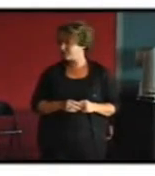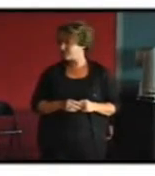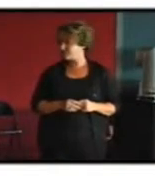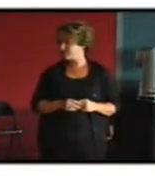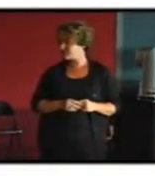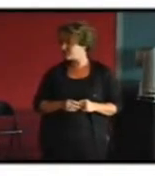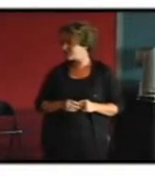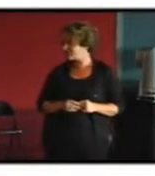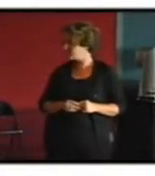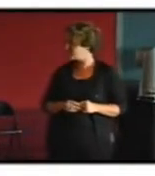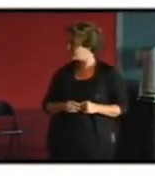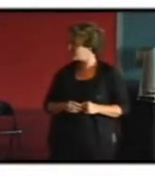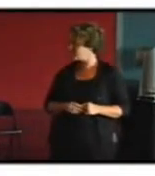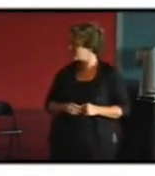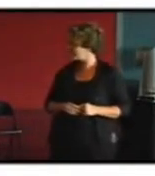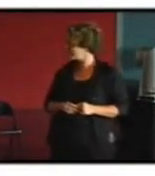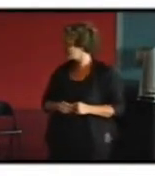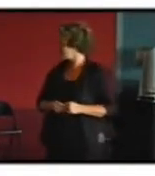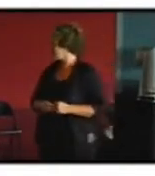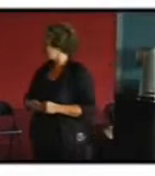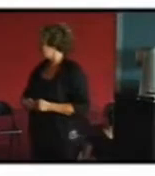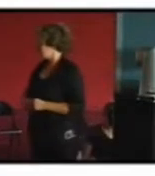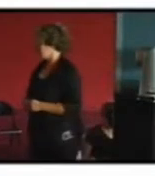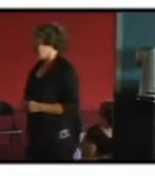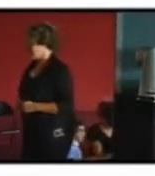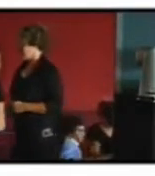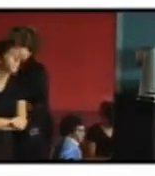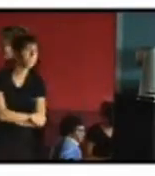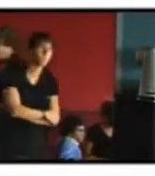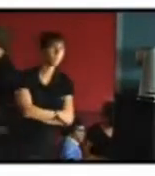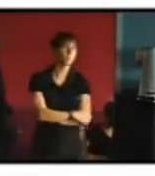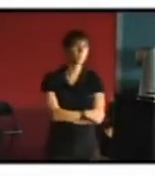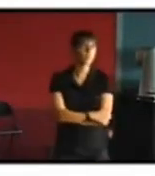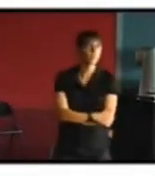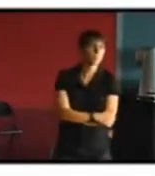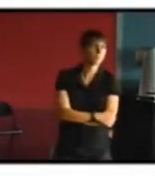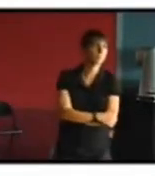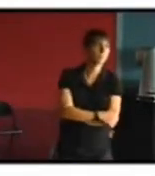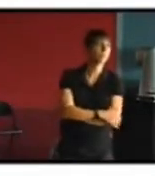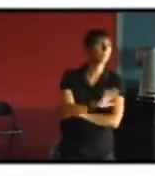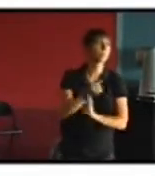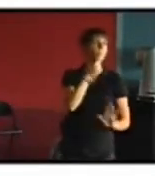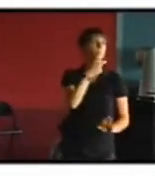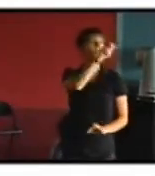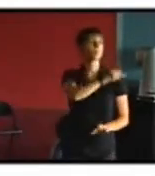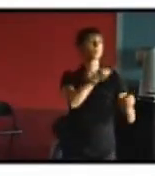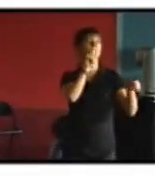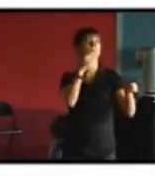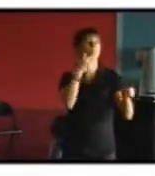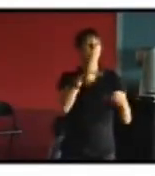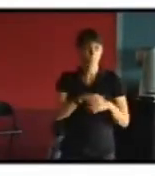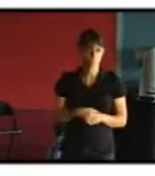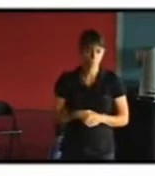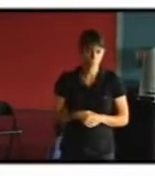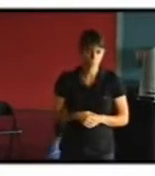bonjour il faudrait d'abord bien définir mettez bien le micro sur votre menton si on veut il faudrait d'abord